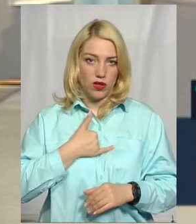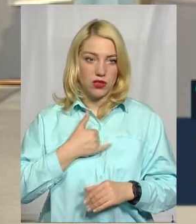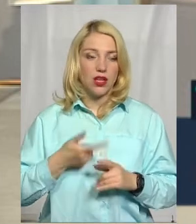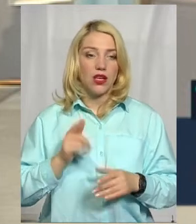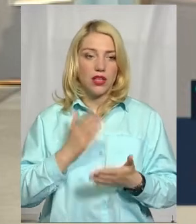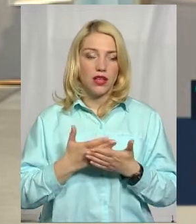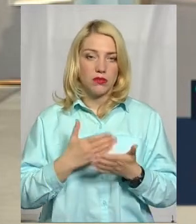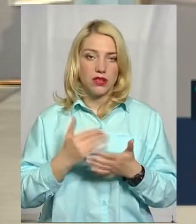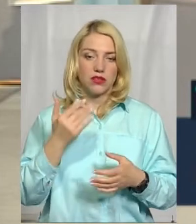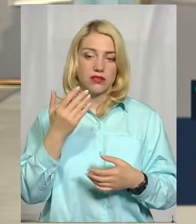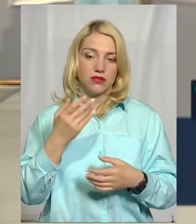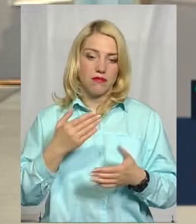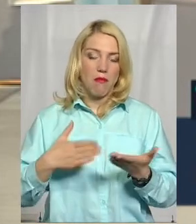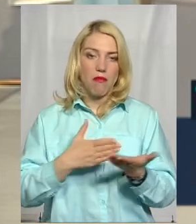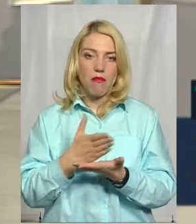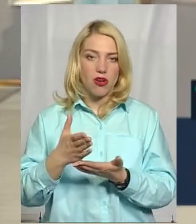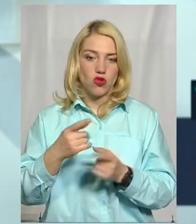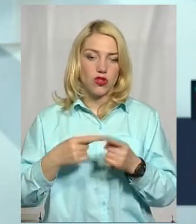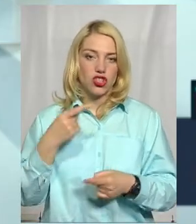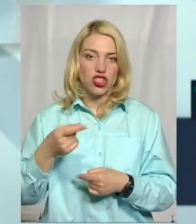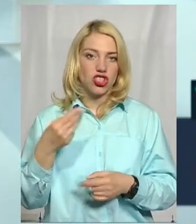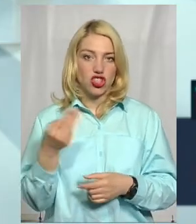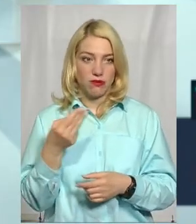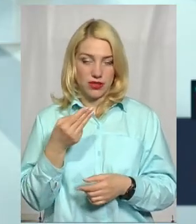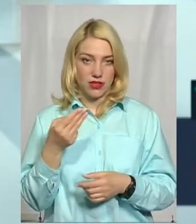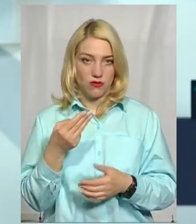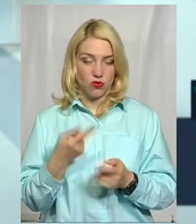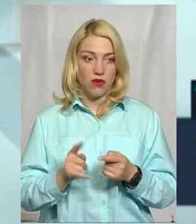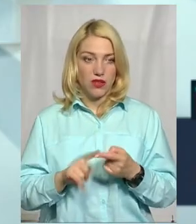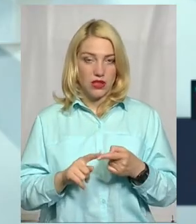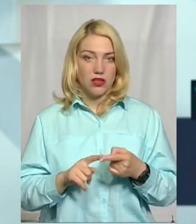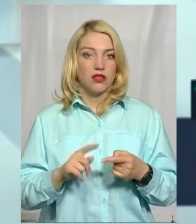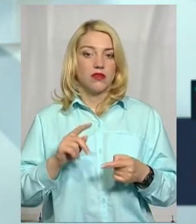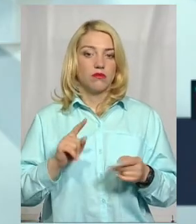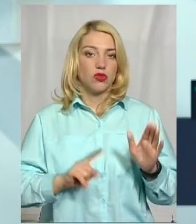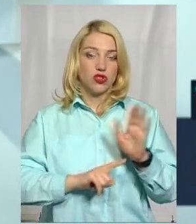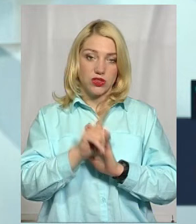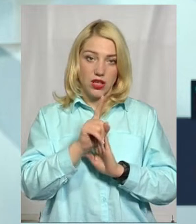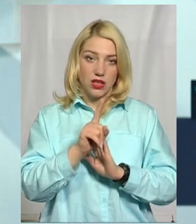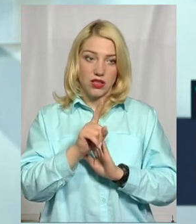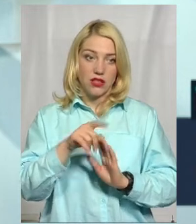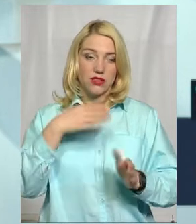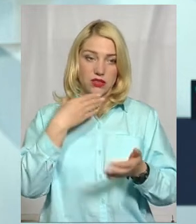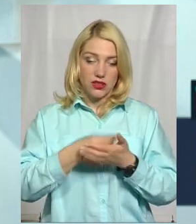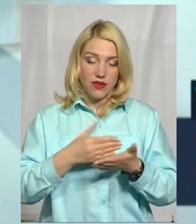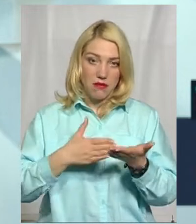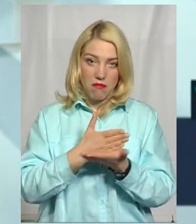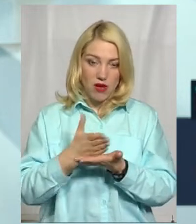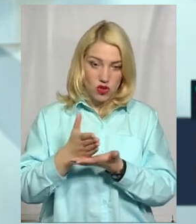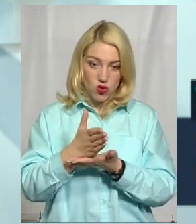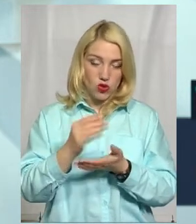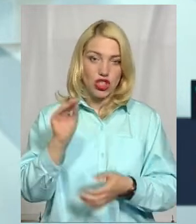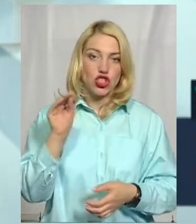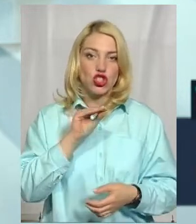маршрут, який проходить через Шепетівку, він розпочинає свій маршрут у Житомирській